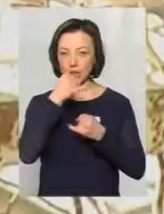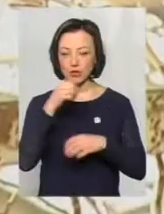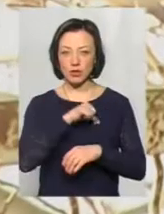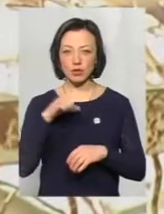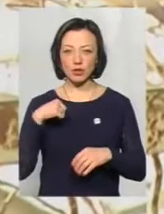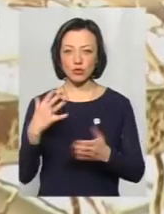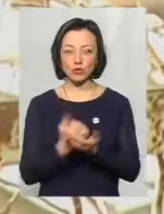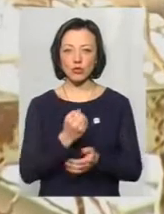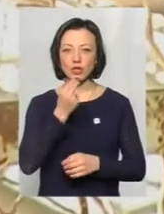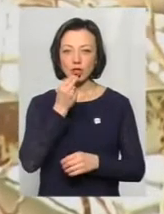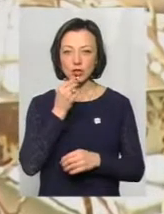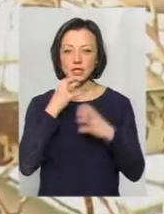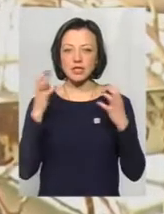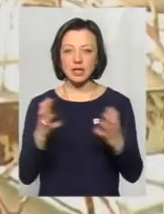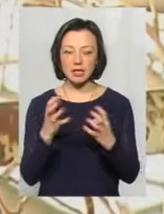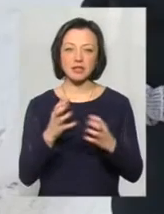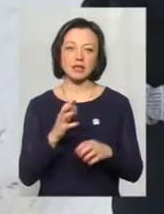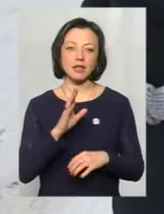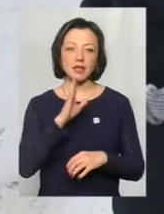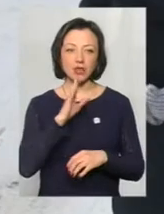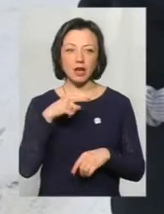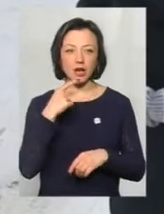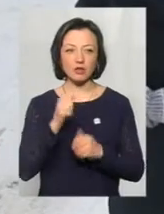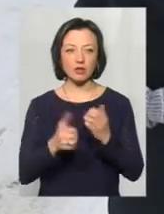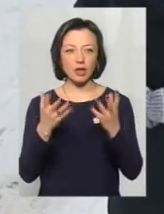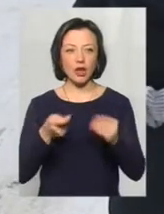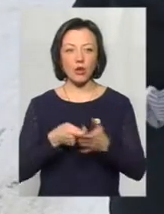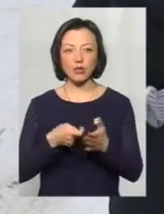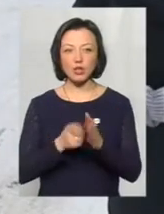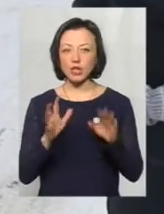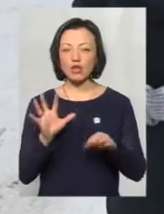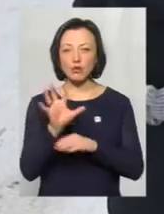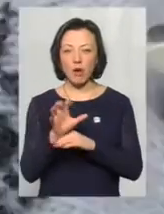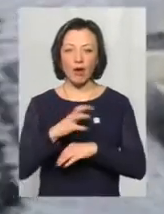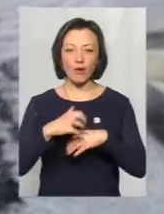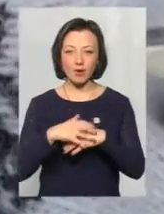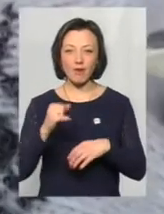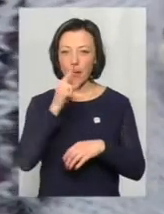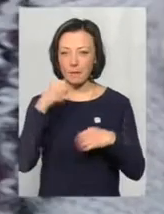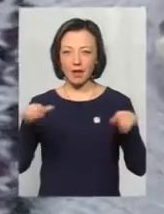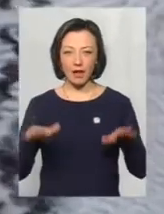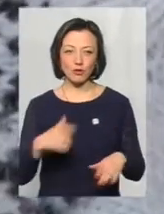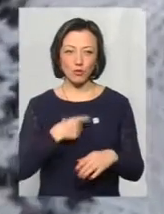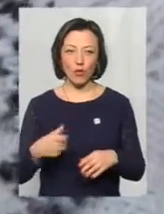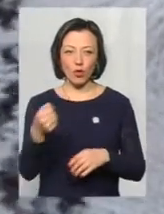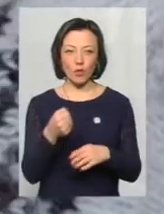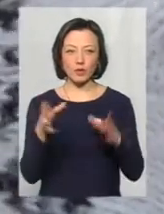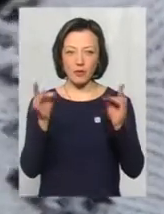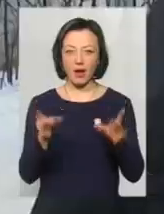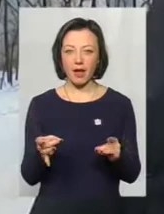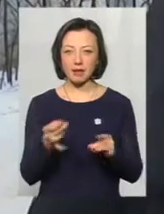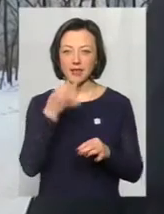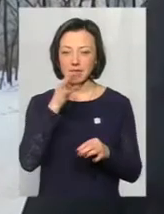самотужки роздобути їжу і зігрітися. Катерина запевняє, щодня годує не лише собак і котів, а й птахів. І з собою носить пакет із